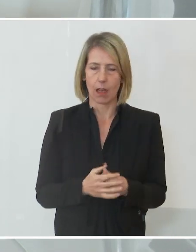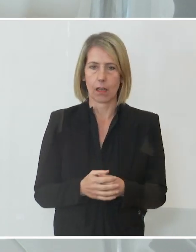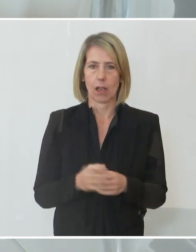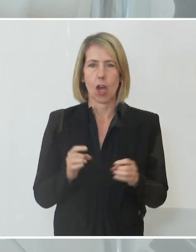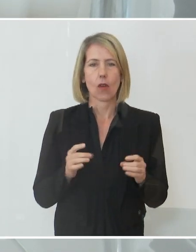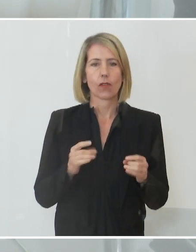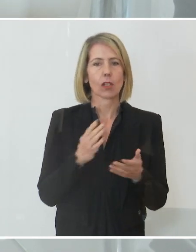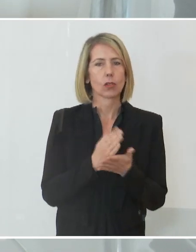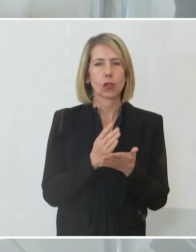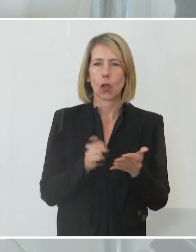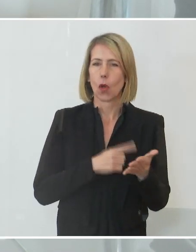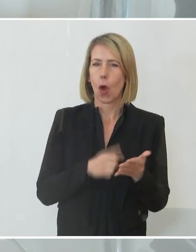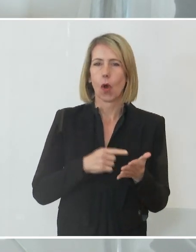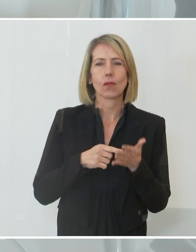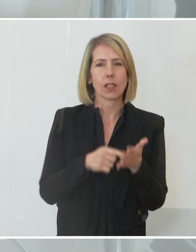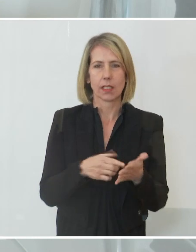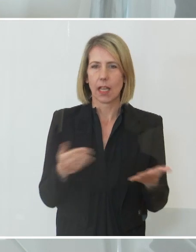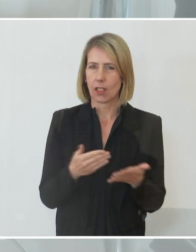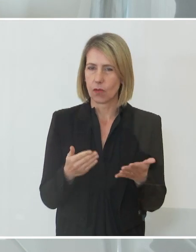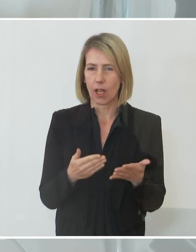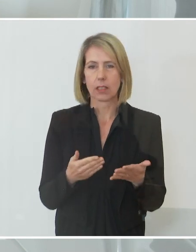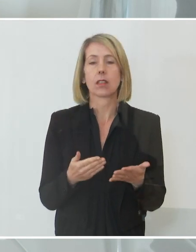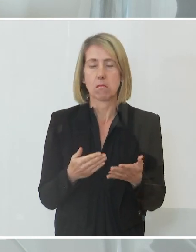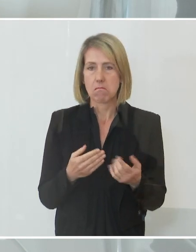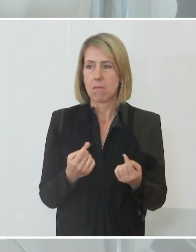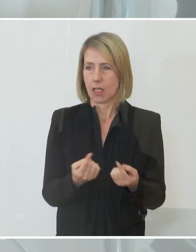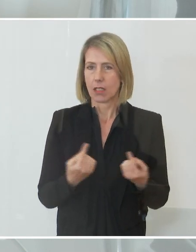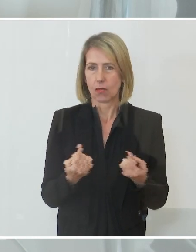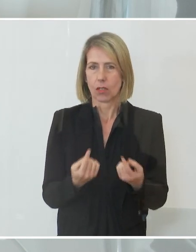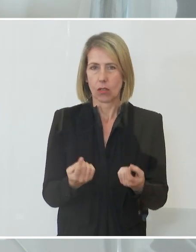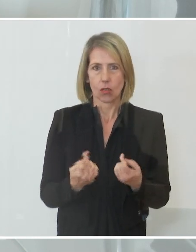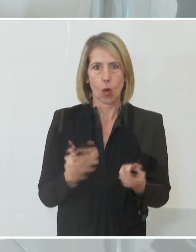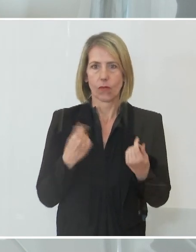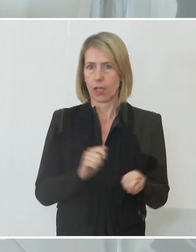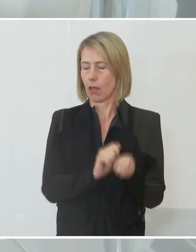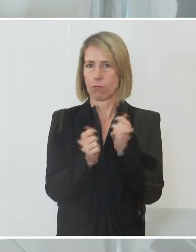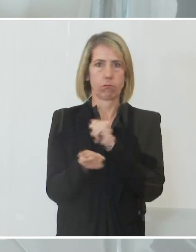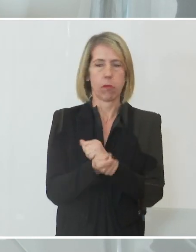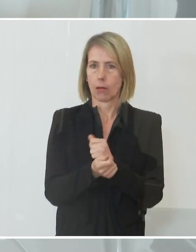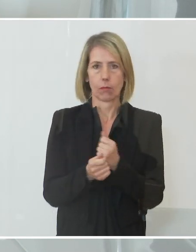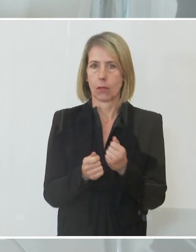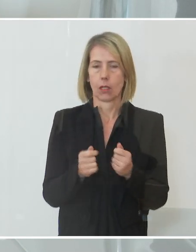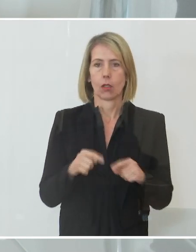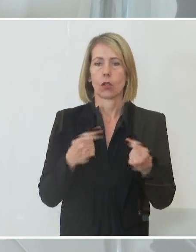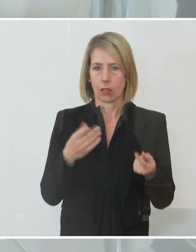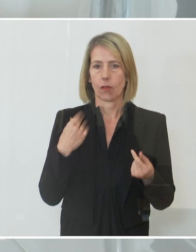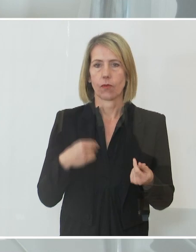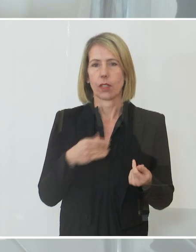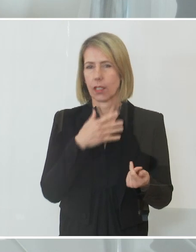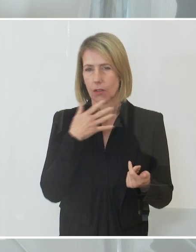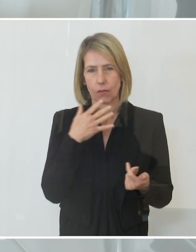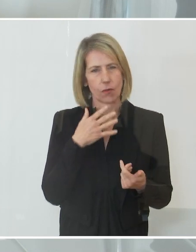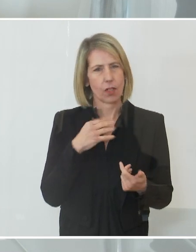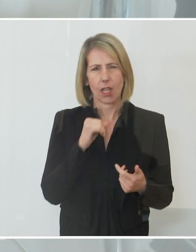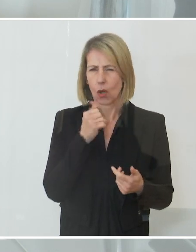fach gezeigt hat, dass es in der Lage ist, uns zu täuschen und daraus ableitend auch wieder viel Ungemach